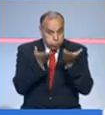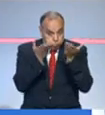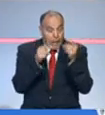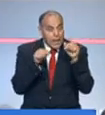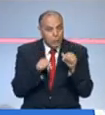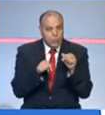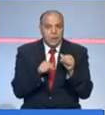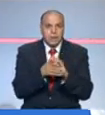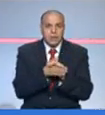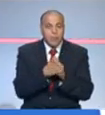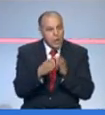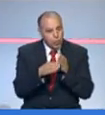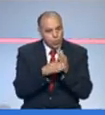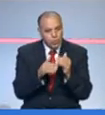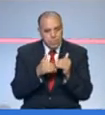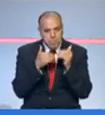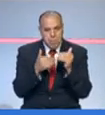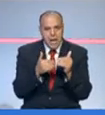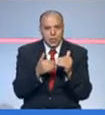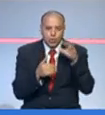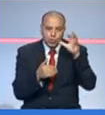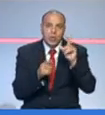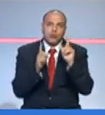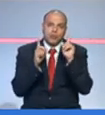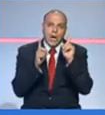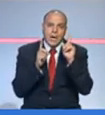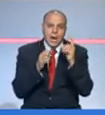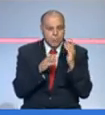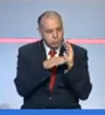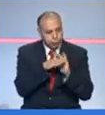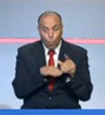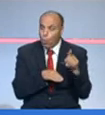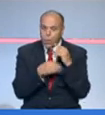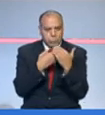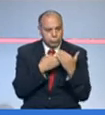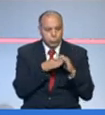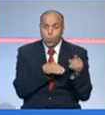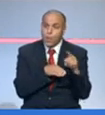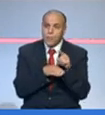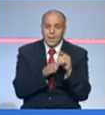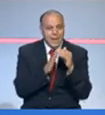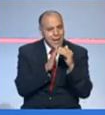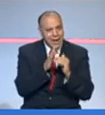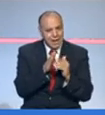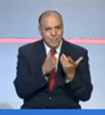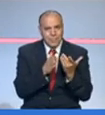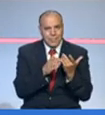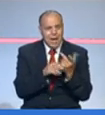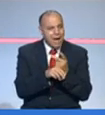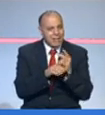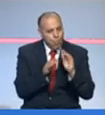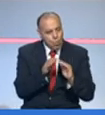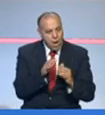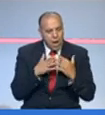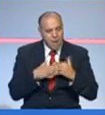تطلع وندخلوا في اشتاء إن شاء الله بأكثر مناعة جامعية وبأقل معناها ريسك وأقل